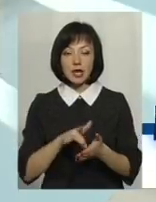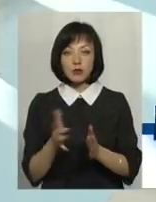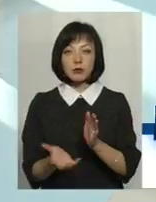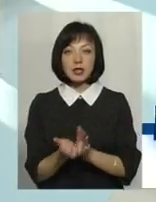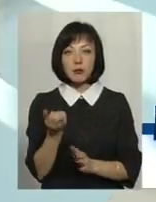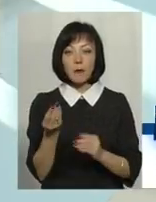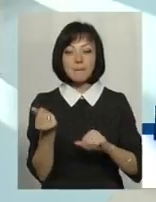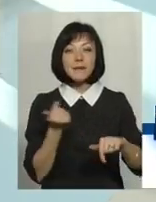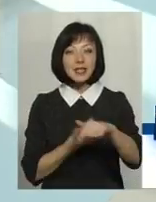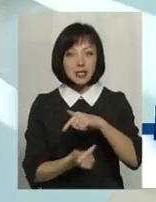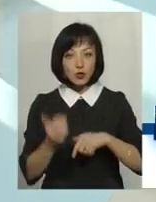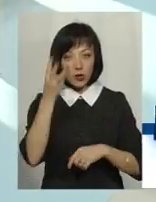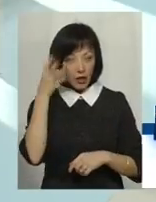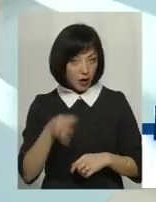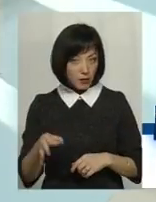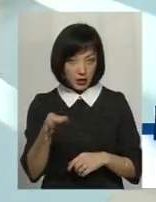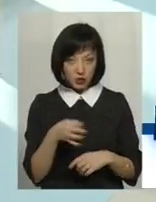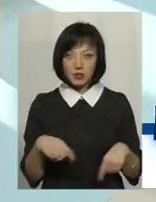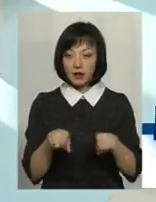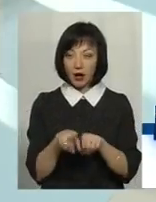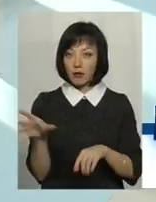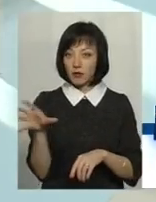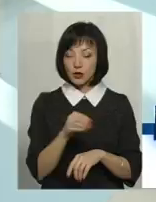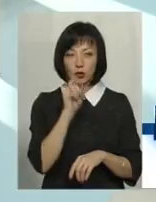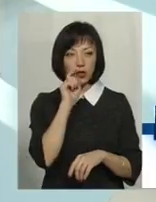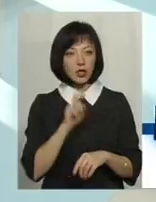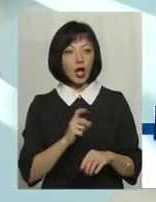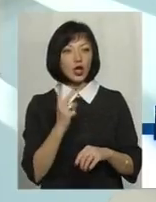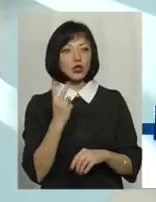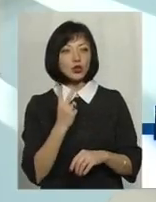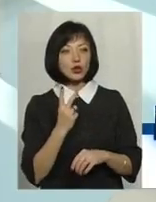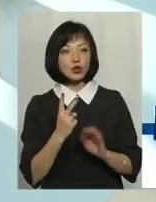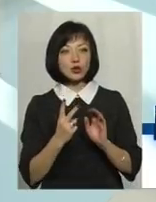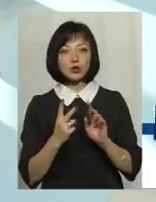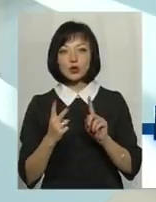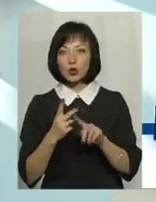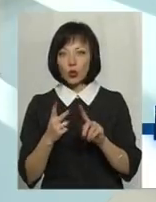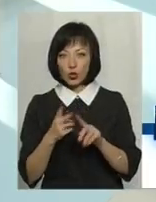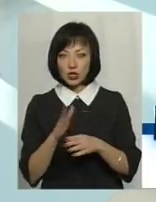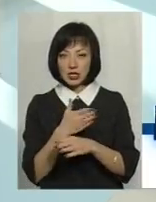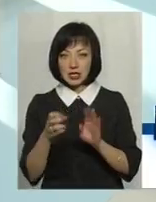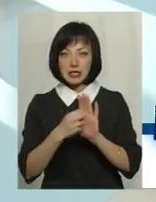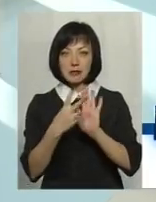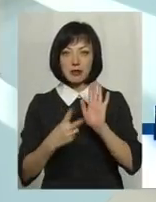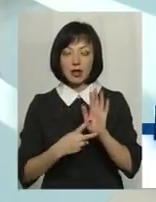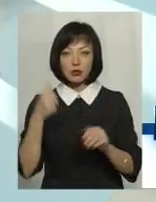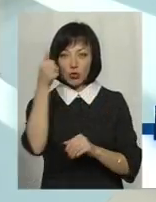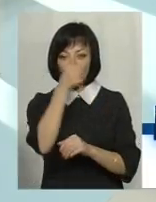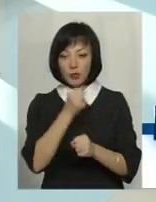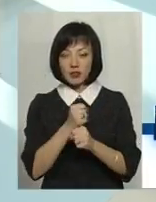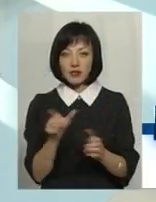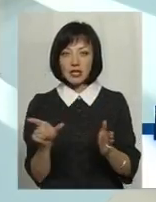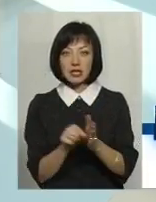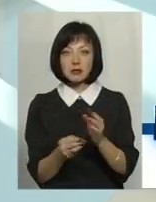Хмельниччині. От так і по Україні в остальніх центрах. З 2-ї плени 2017 року ми почнемо вже працювати безпосередньо з підприємцями, де вже буде